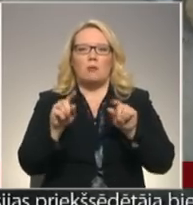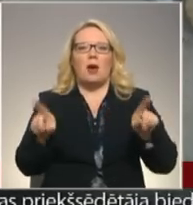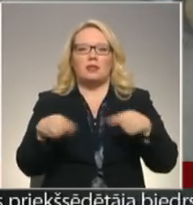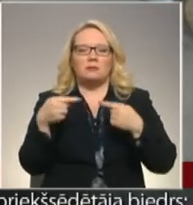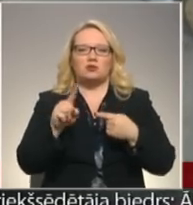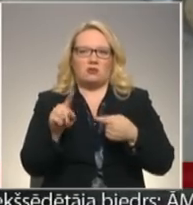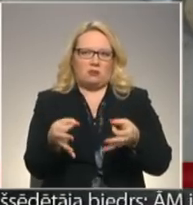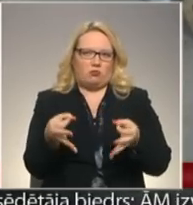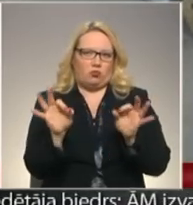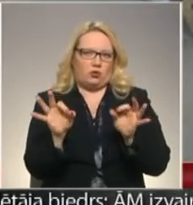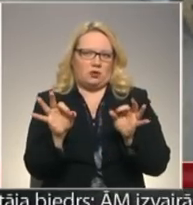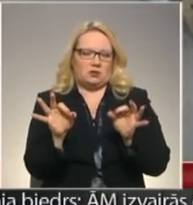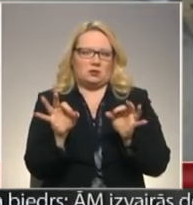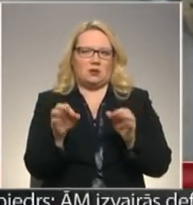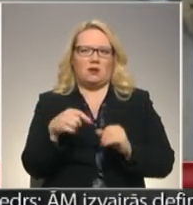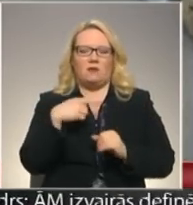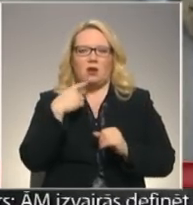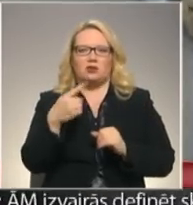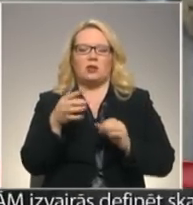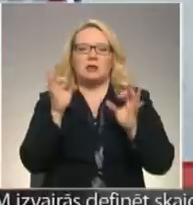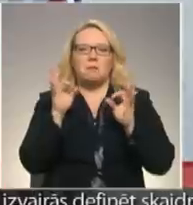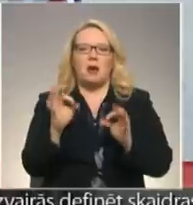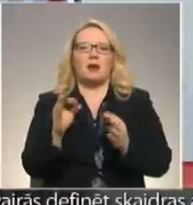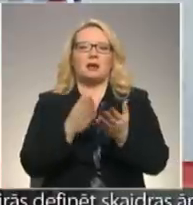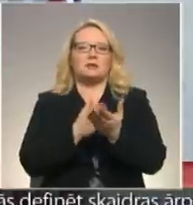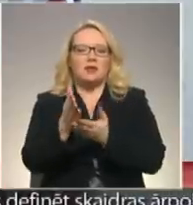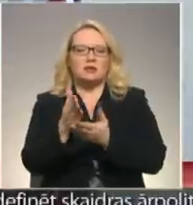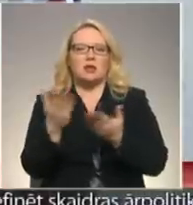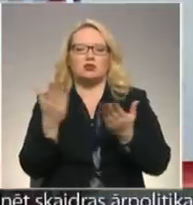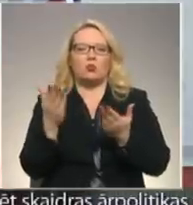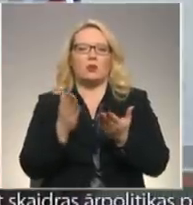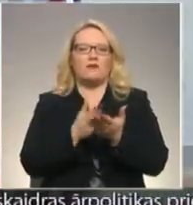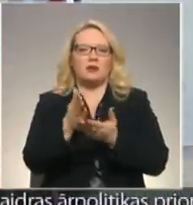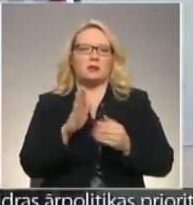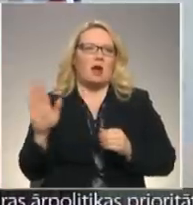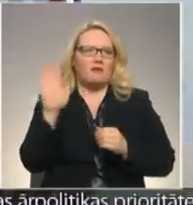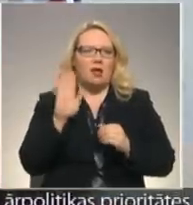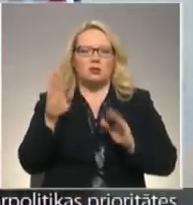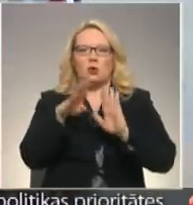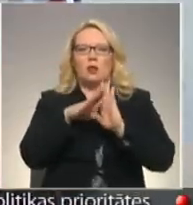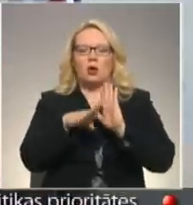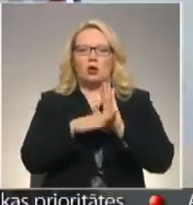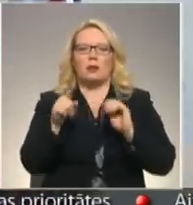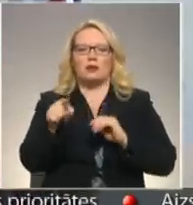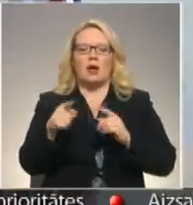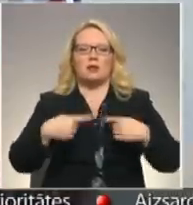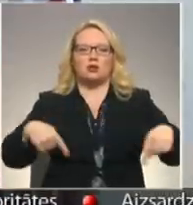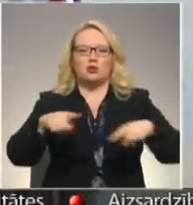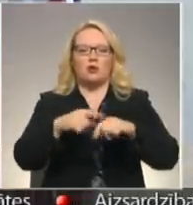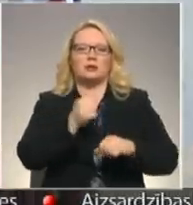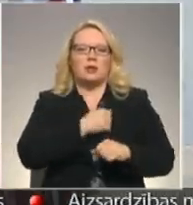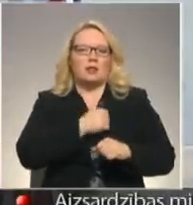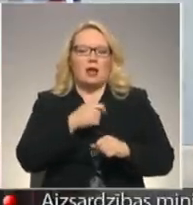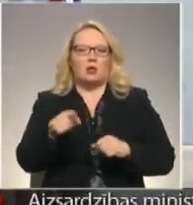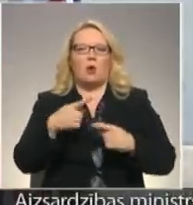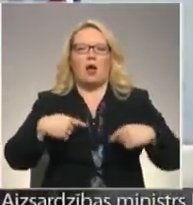ir būtisks. Tas ir pareizs virzīns, kurā urzās arī valsts likumdošanā. Itēdas zonas taisot Latgale, jo